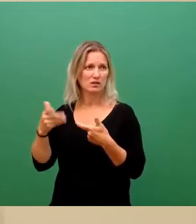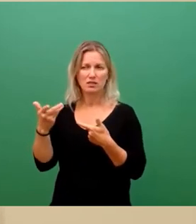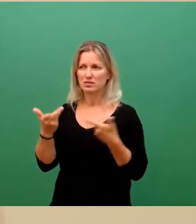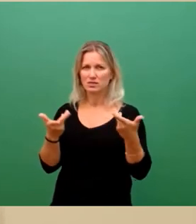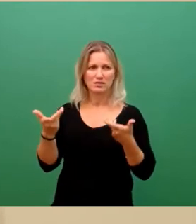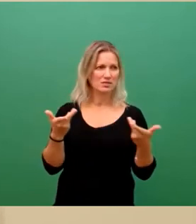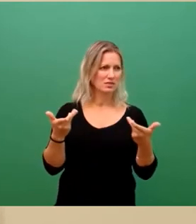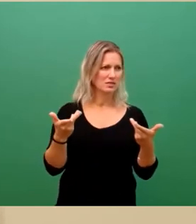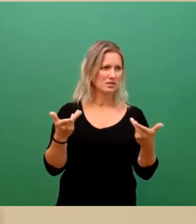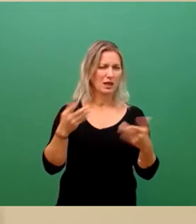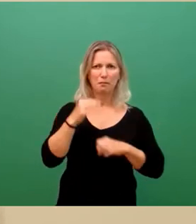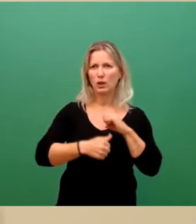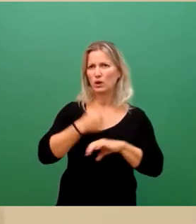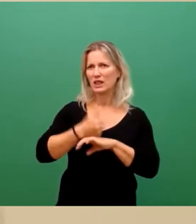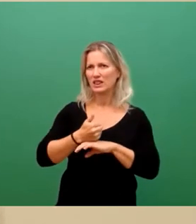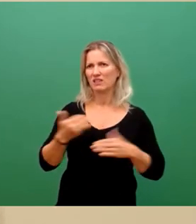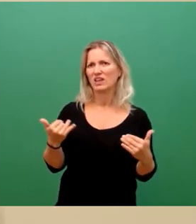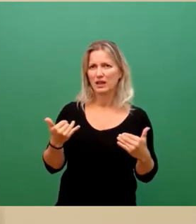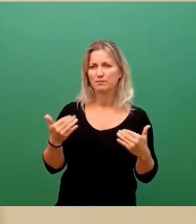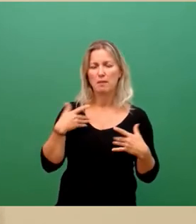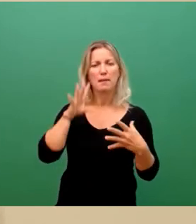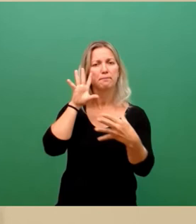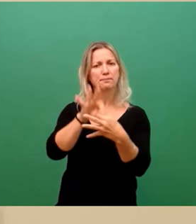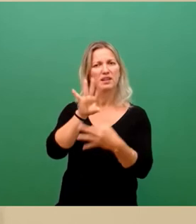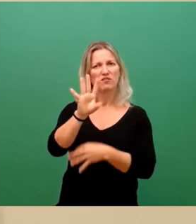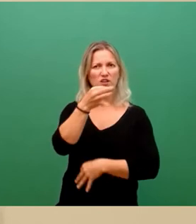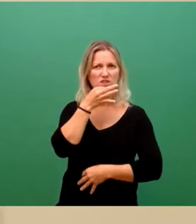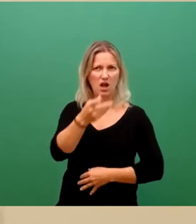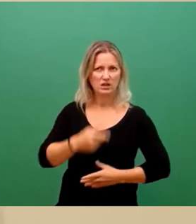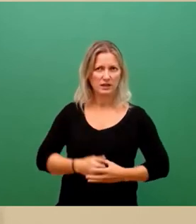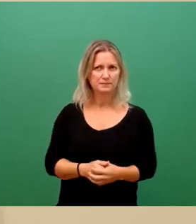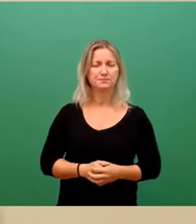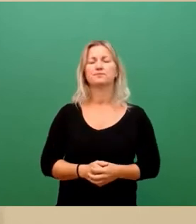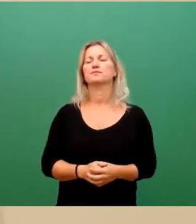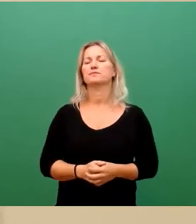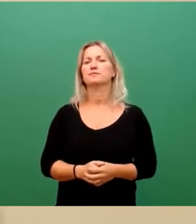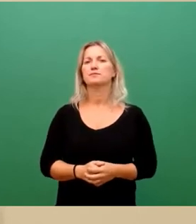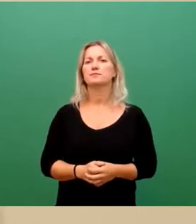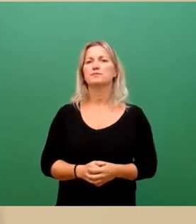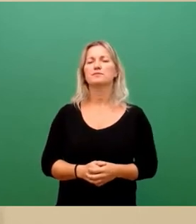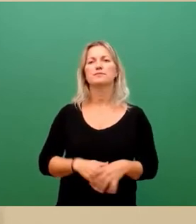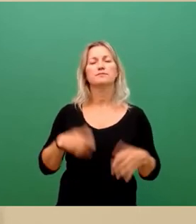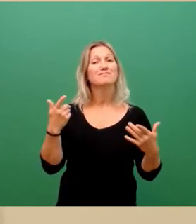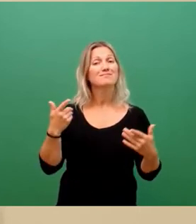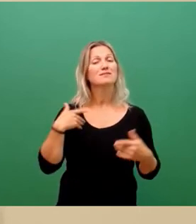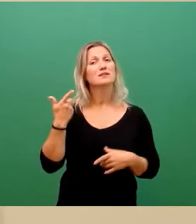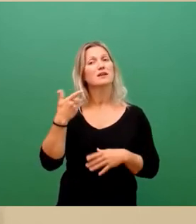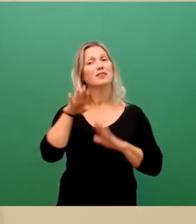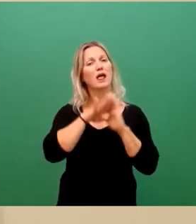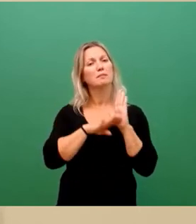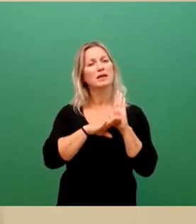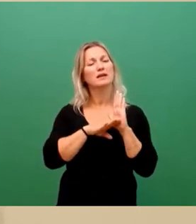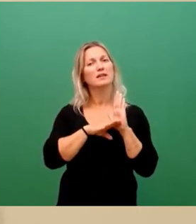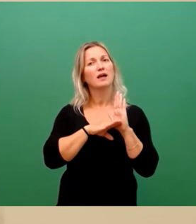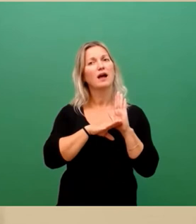setzt. Aber konkret zu Ihren Fragen. Die angebotenen Terminkapazitäten werden